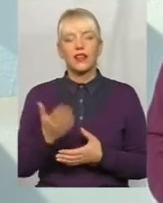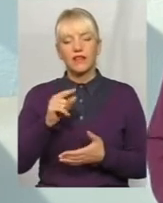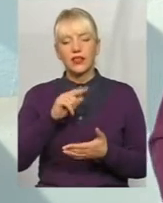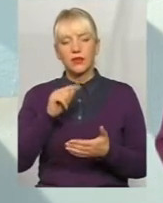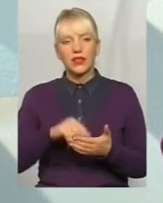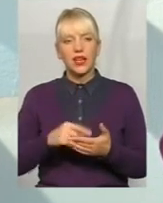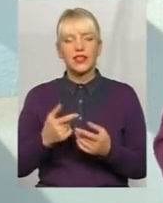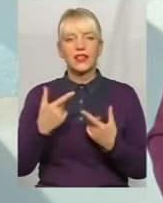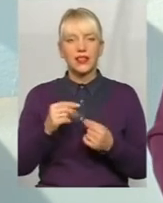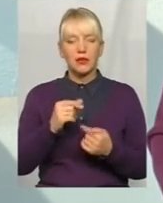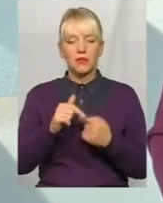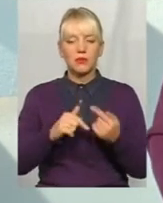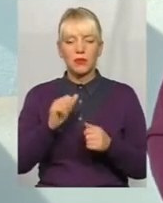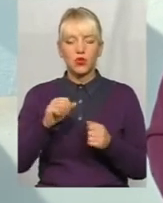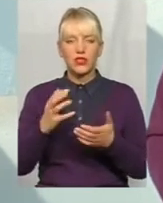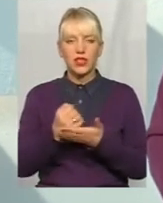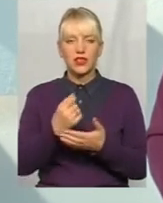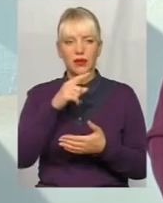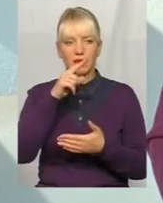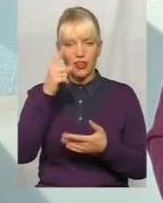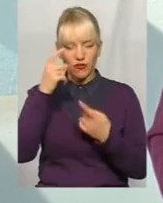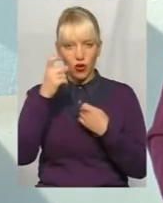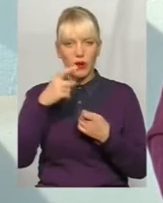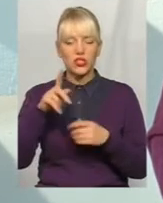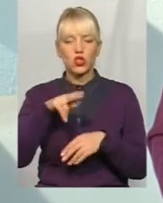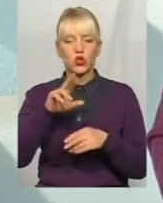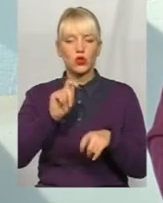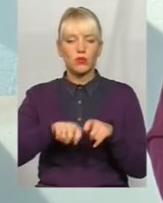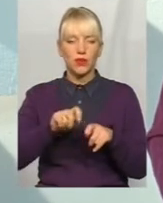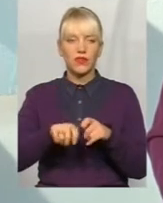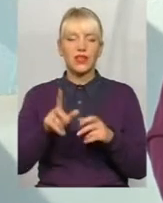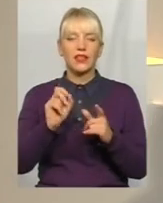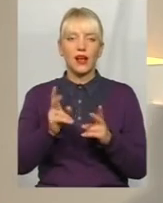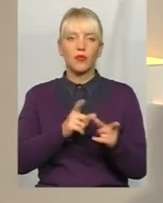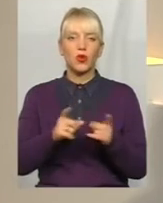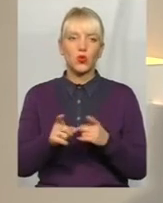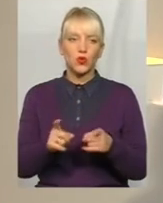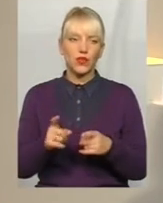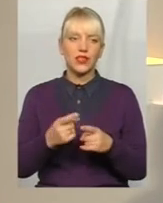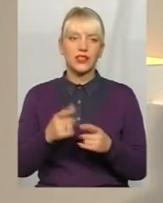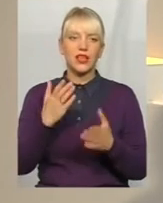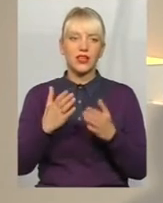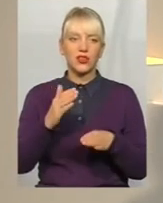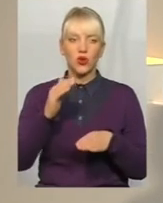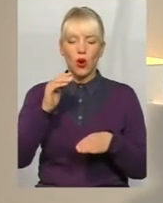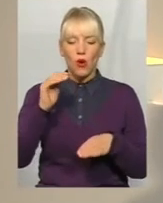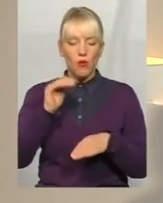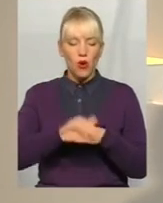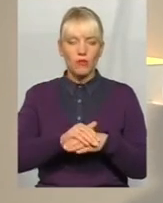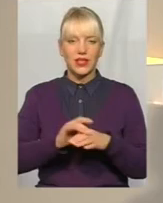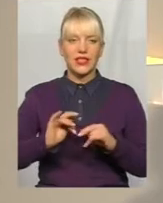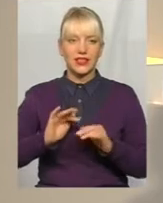де підприємець може знайти інформацію з приводу перевірок, як до них підготуватись, а особливо, якщо він повинніти в дії, які